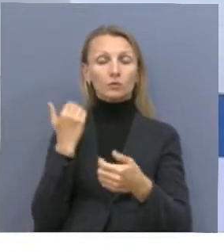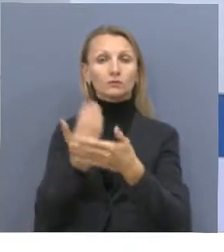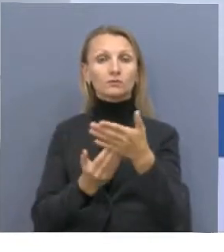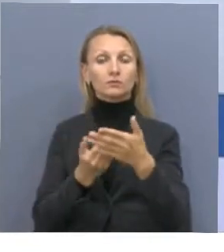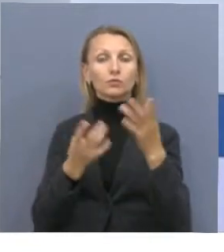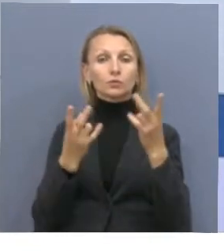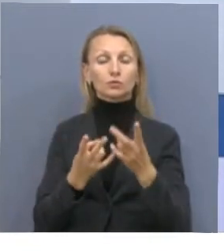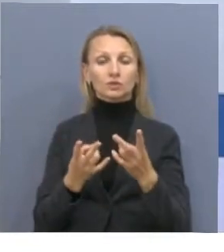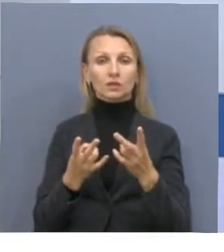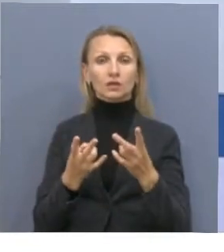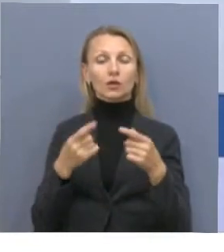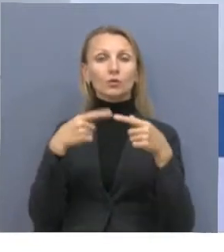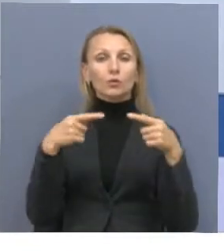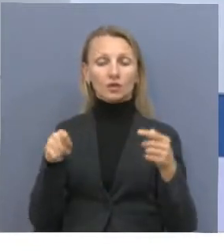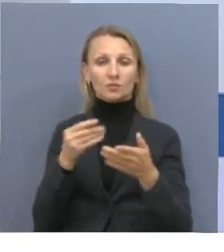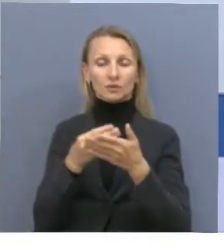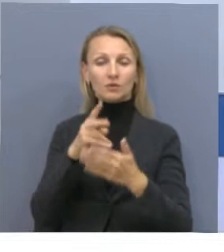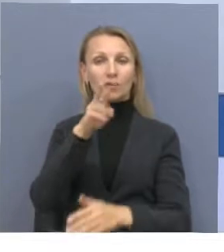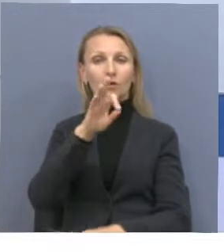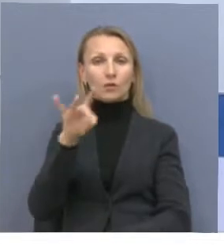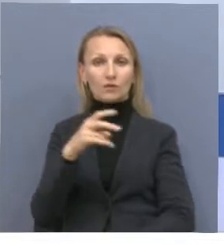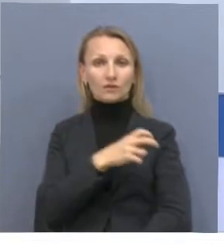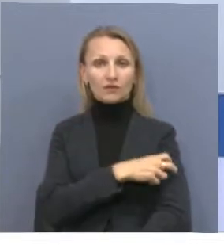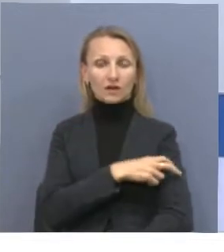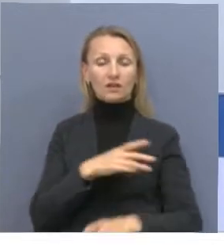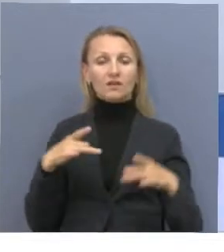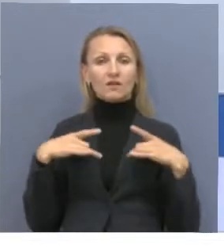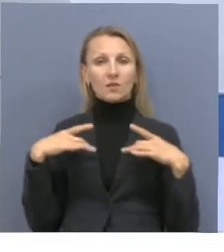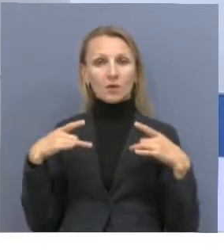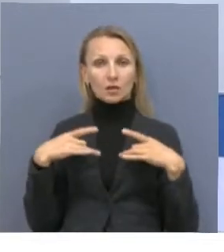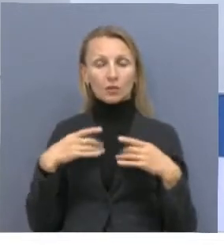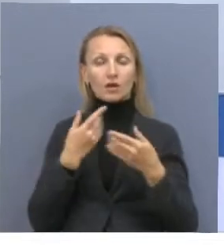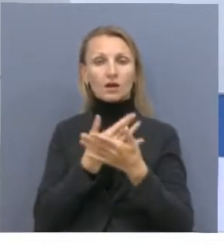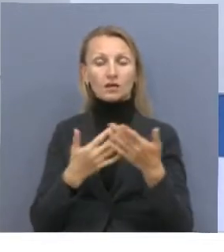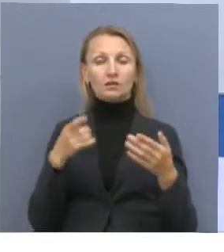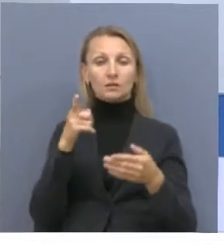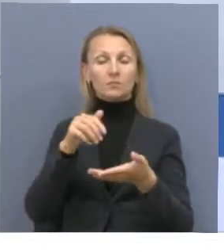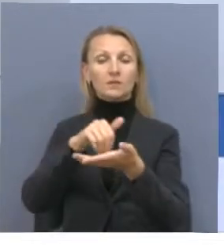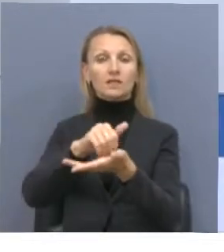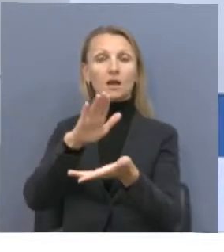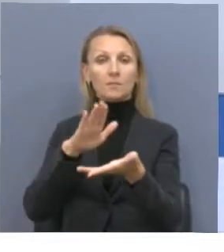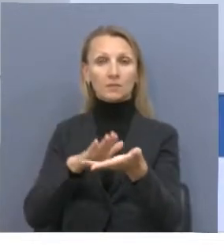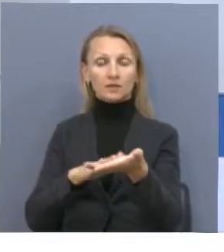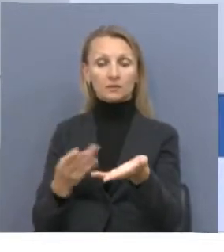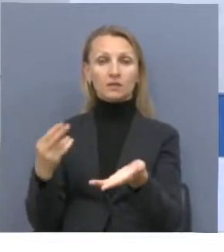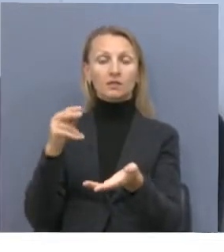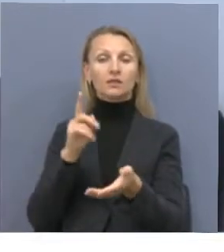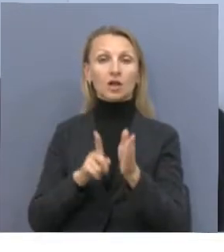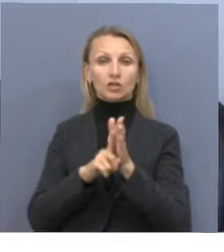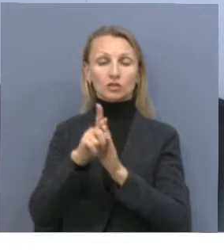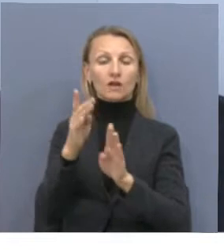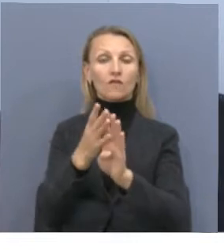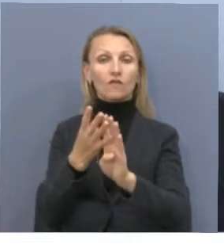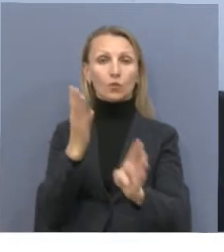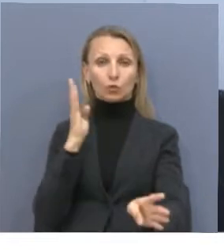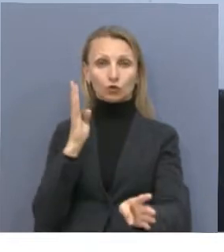специалистов. Если вопросы касаются узких специалистов, то предварительно записываем и ставим в очередь. Дальше уже врач